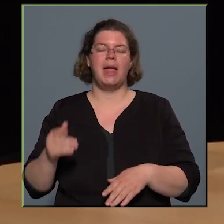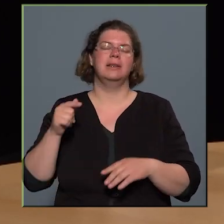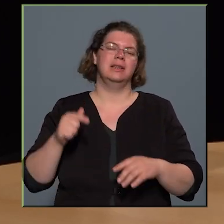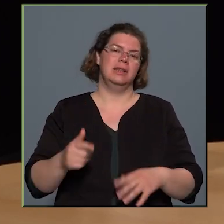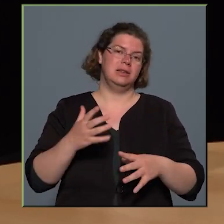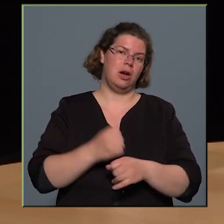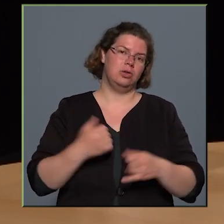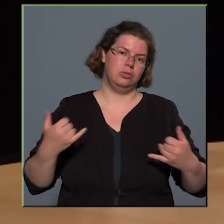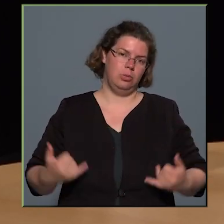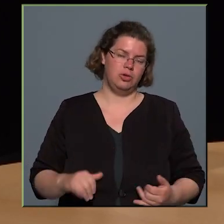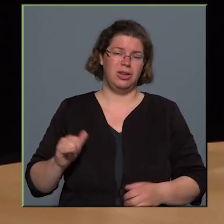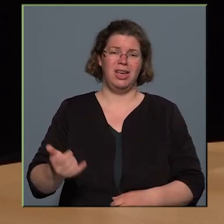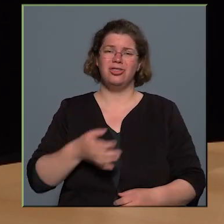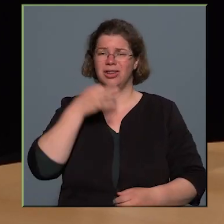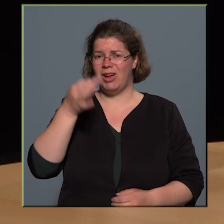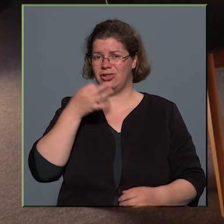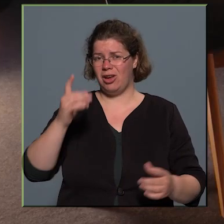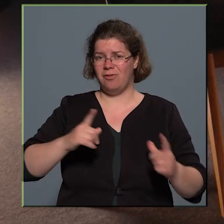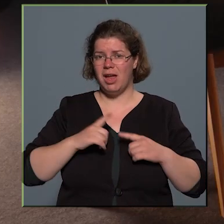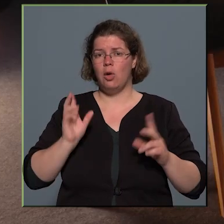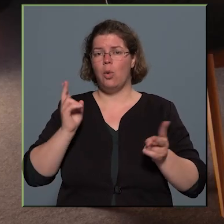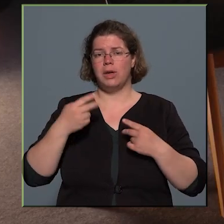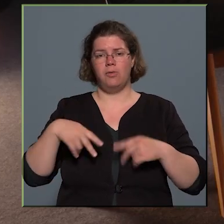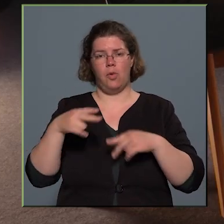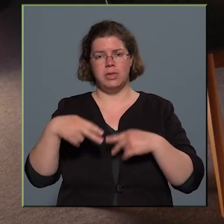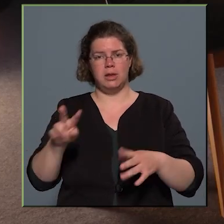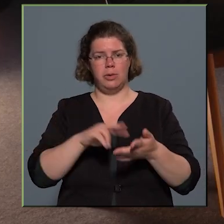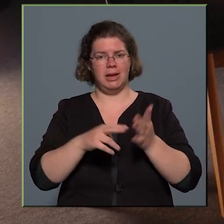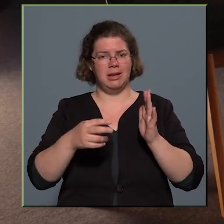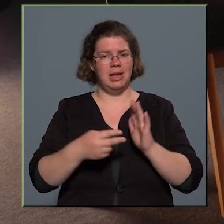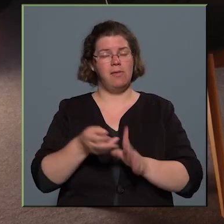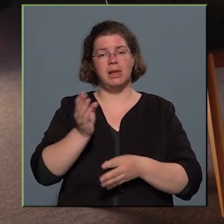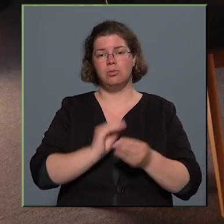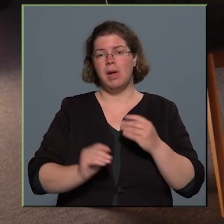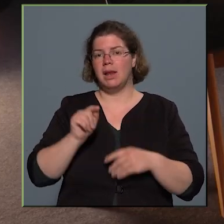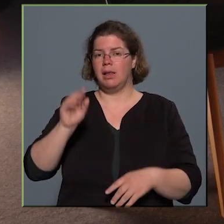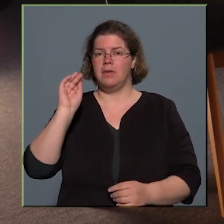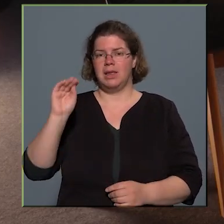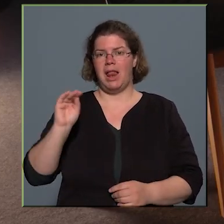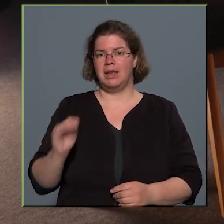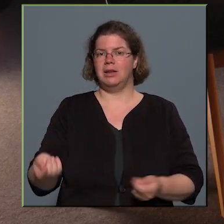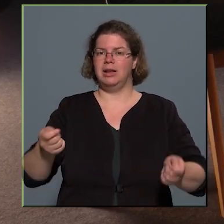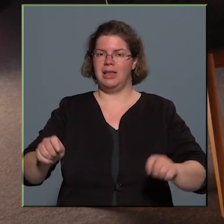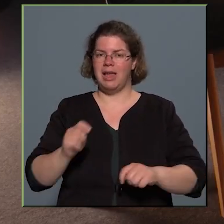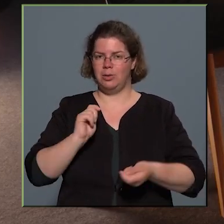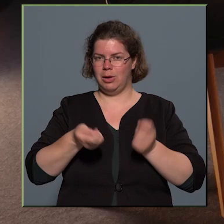tartunk most, és hát kíváncsian várjuk, hogy hogyan olytatódik majd a tervezés, hiszen ez azt jelenti, hogy lezárult az ötletpályázat, begyűjtöttek